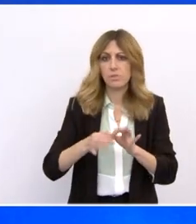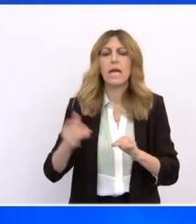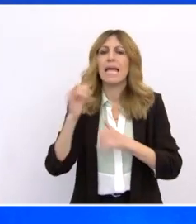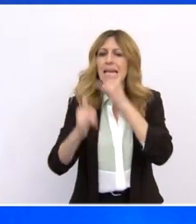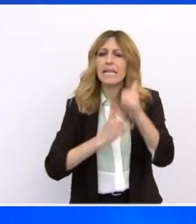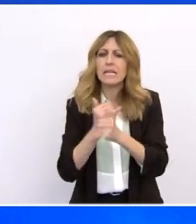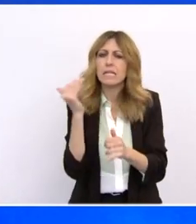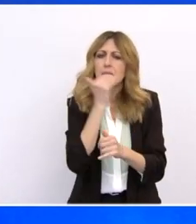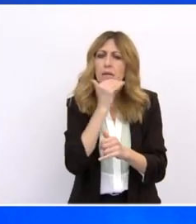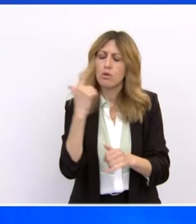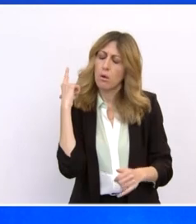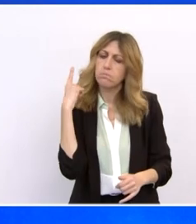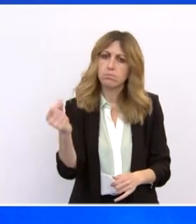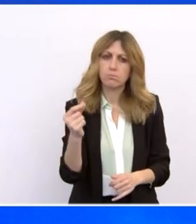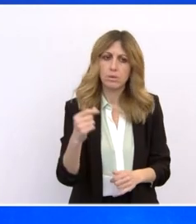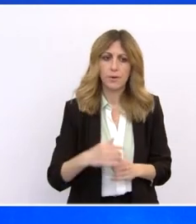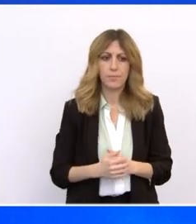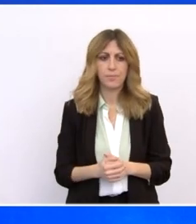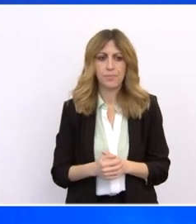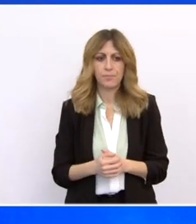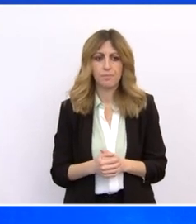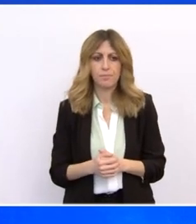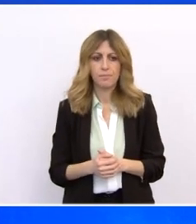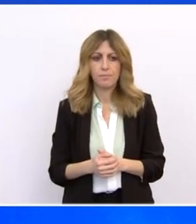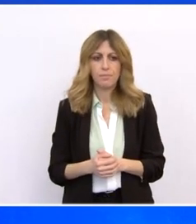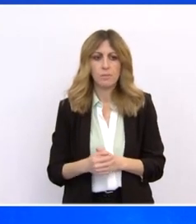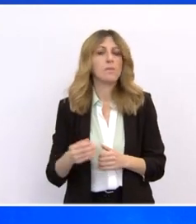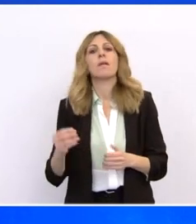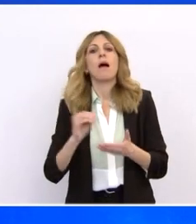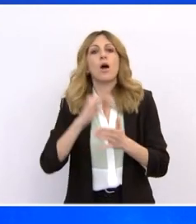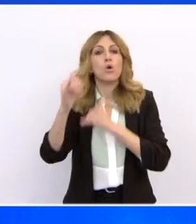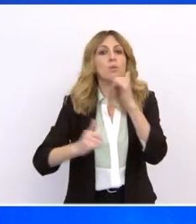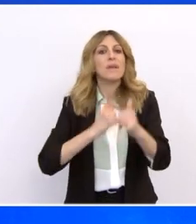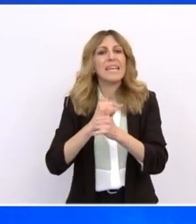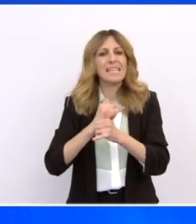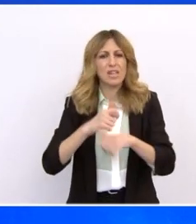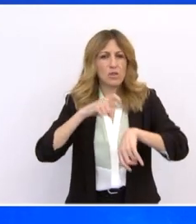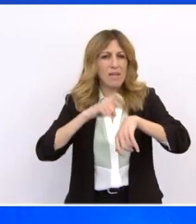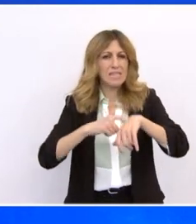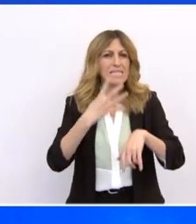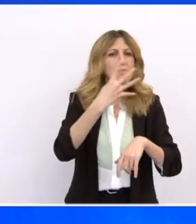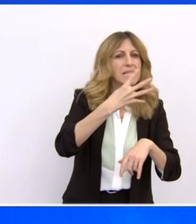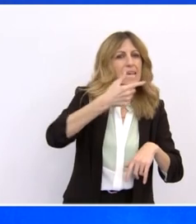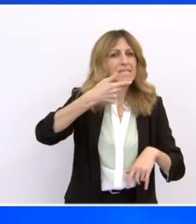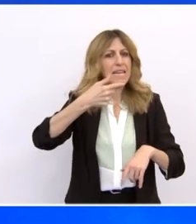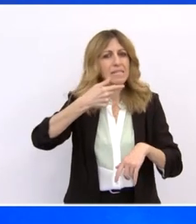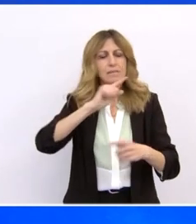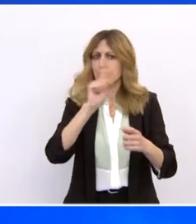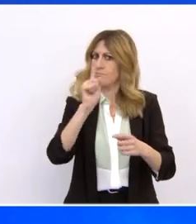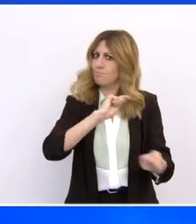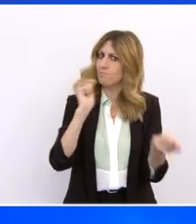επιχειρήσεις και νοικοκυριά. Ανάπτυξη διαδρόμων δικτύου 5G στους ελληνικούς αυτοκινητόδρομους για να διευκολυνθεί